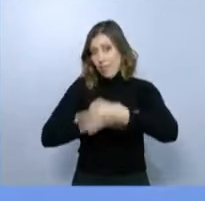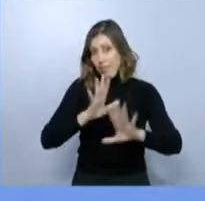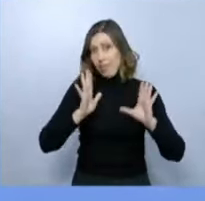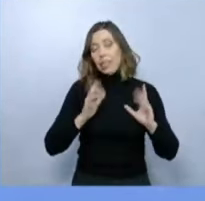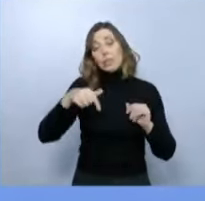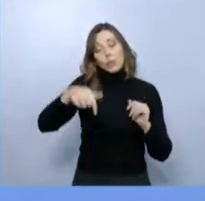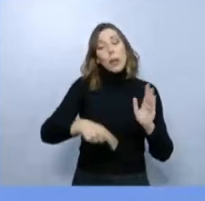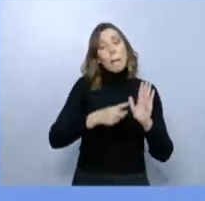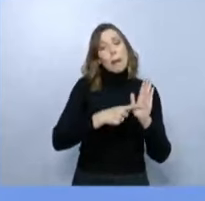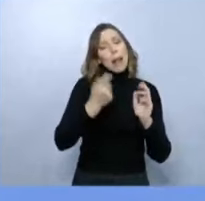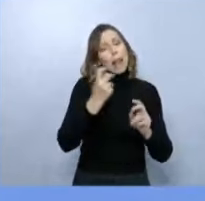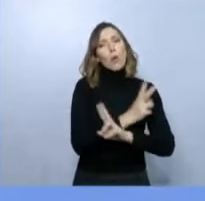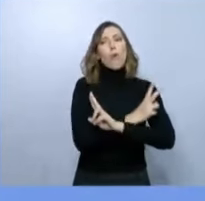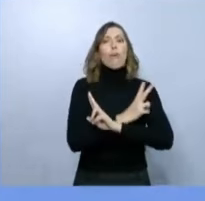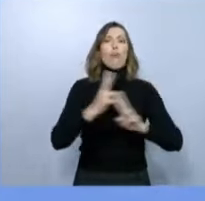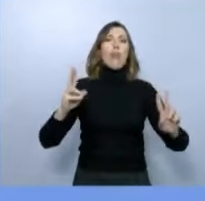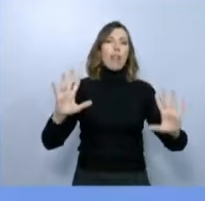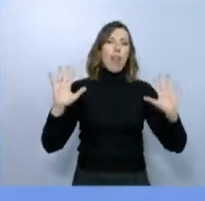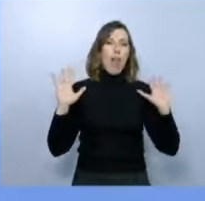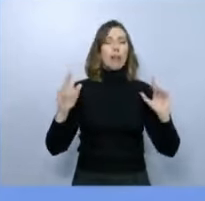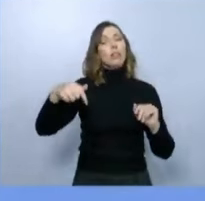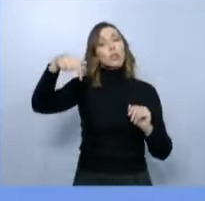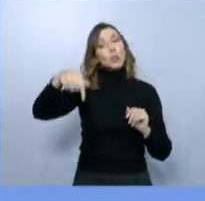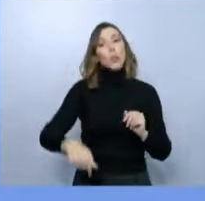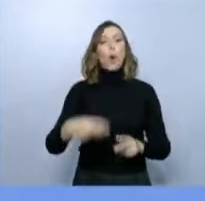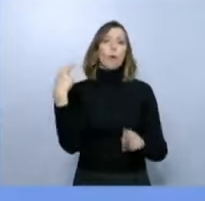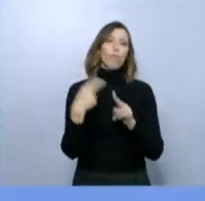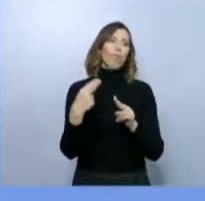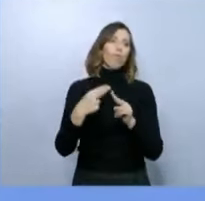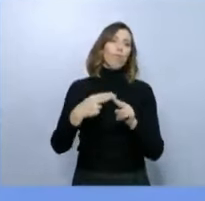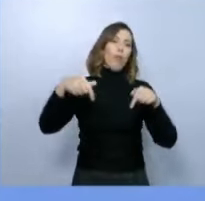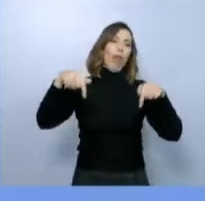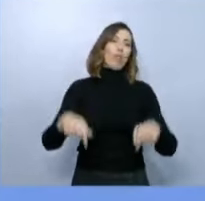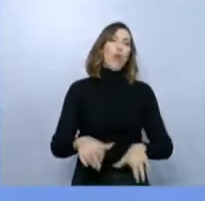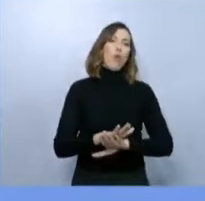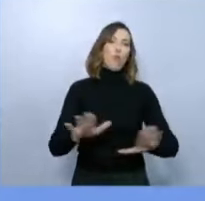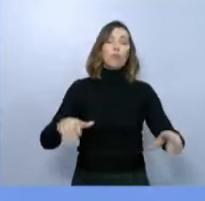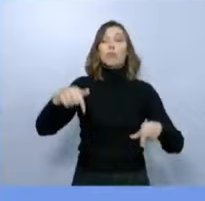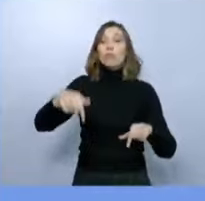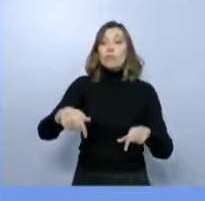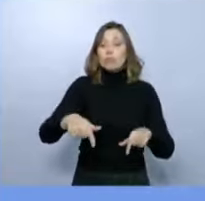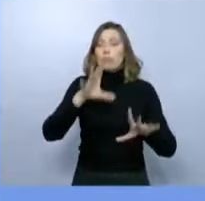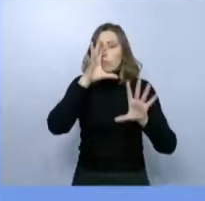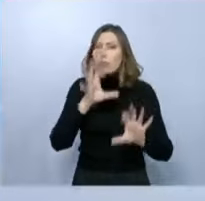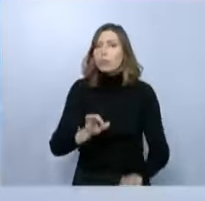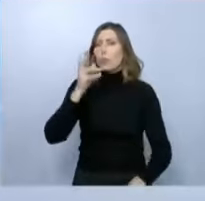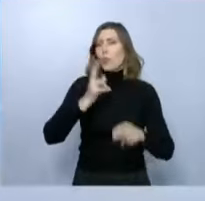διευκρίνηση και δεν υπάρχει καλύτερο μέρος από το να δώσουμε αυτή τη διευκρίνηση, που είναι ο τόπος που βρισκόμαστε.